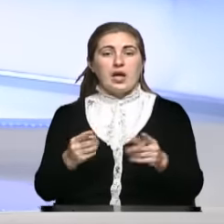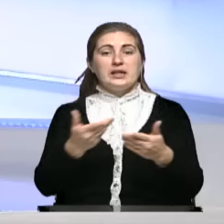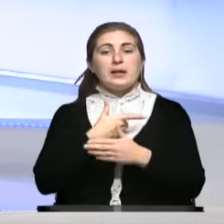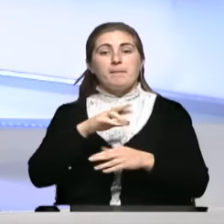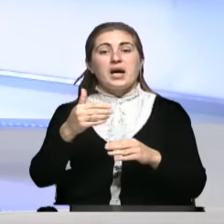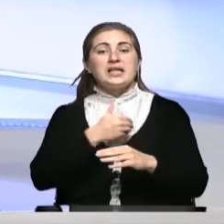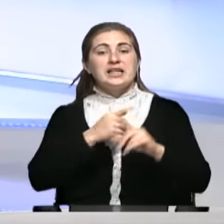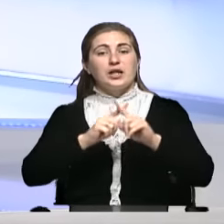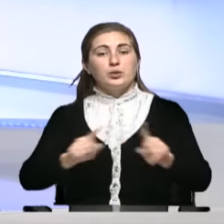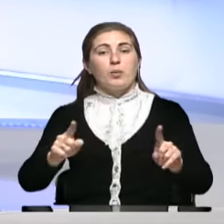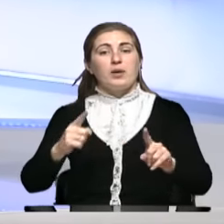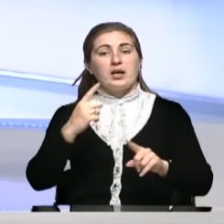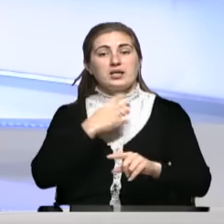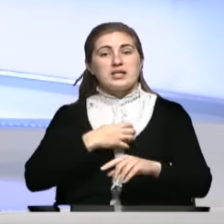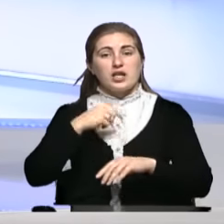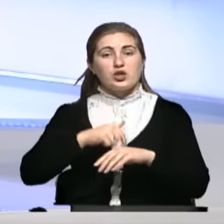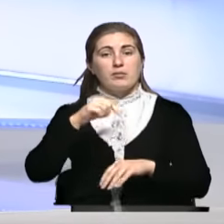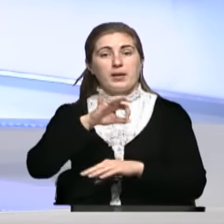хотелось особо значимые проекты,